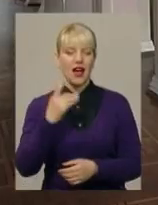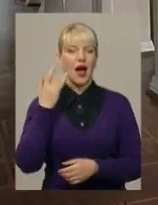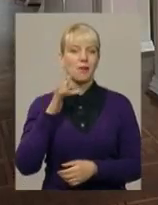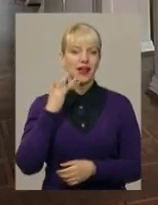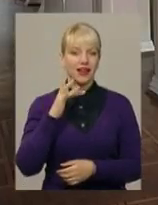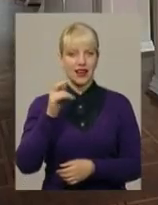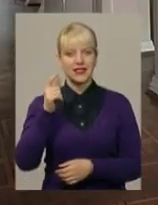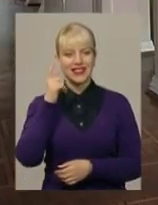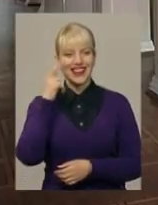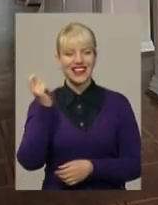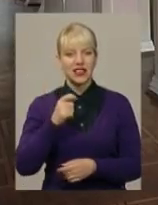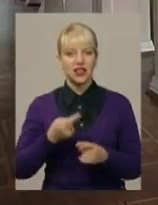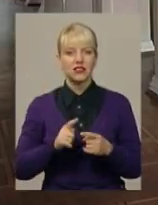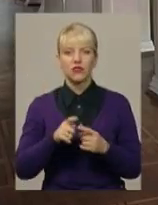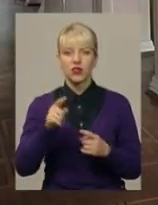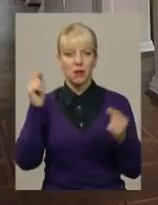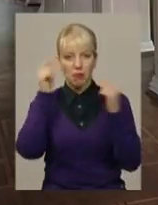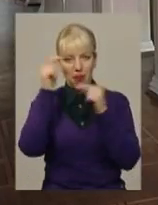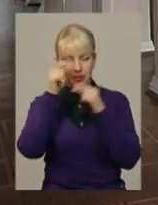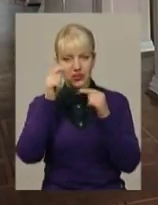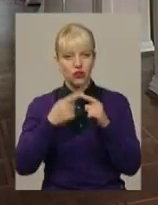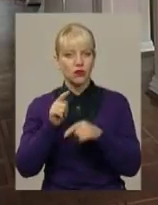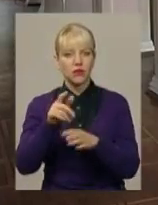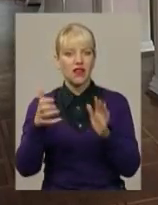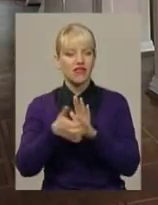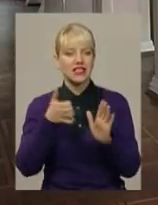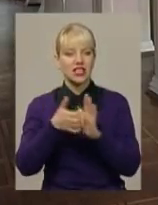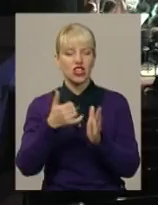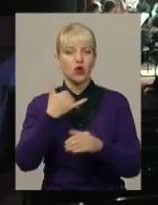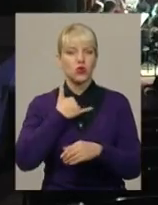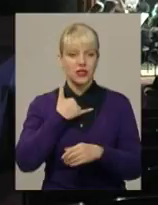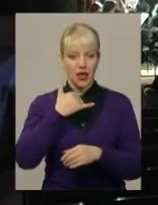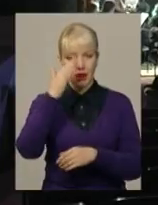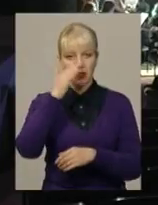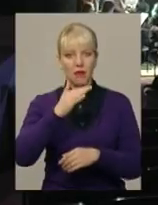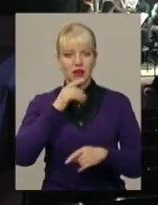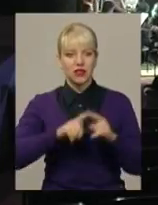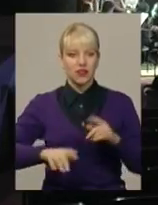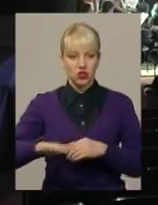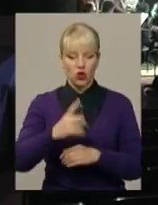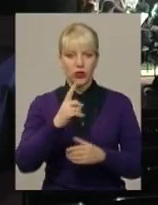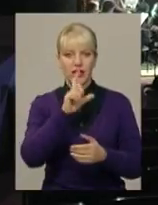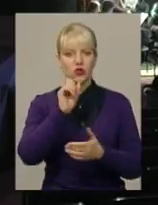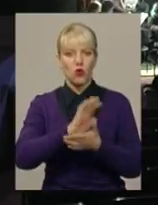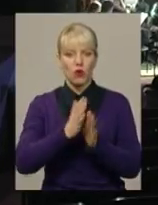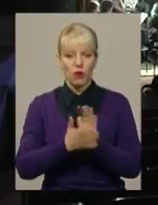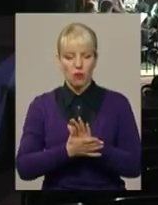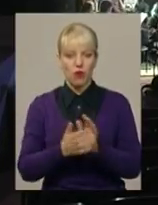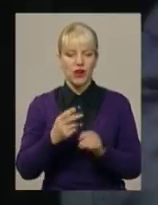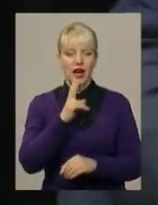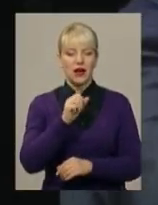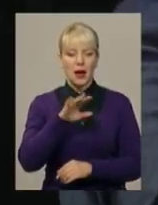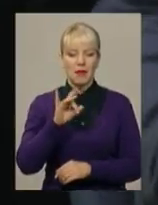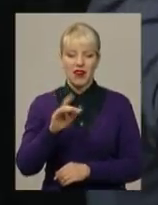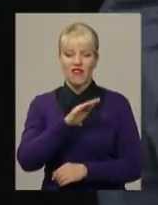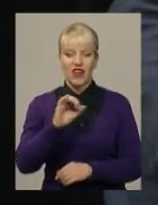балдіють. І саме цього їм не вистачає усе вина батьківщинь. Одна із умов камерфесту – обов'язкове виконання твору